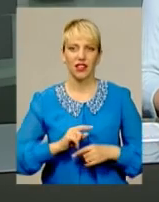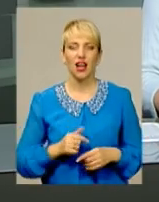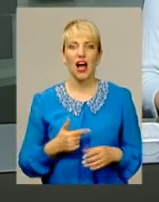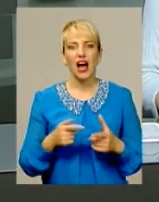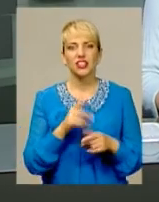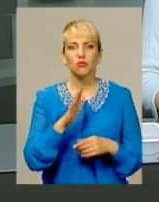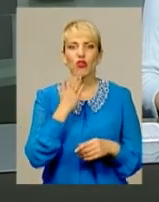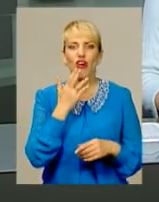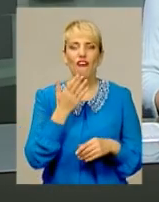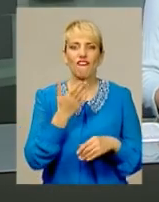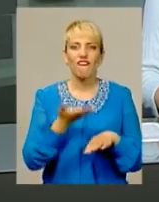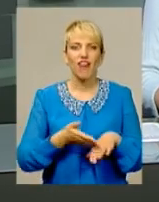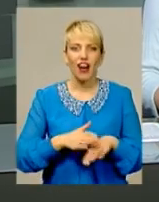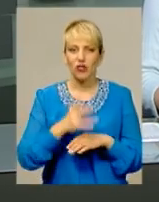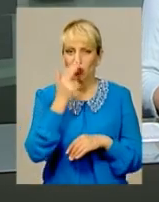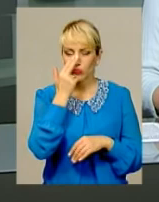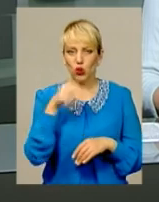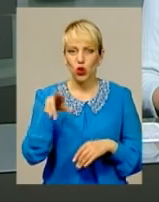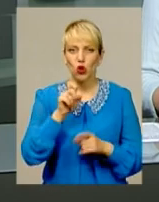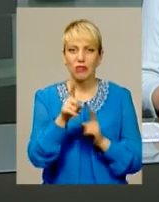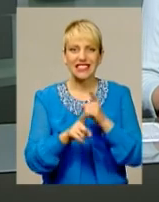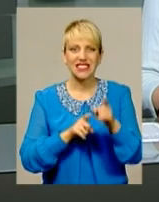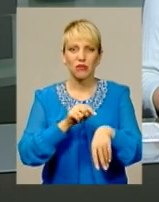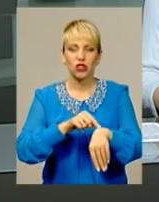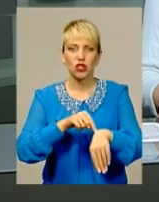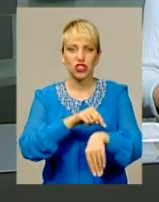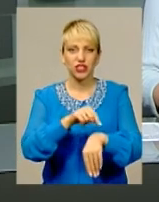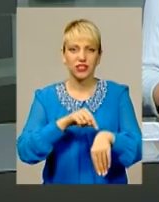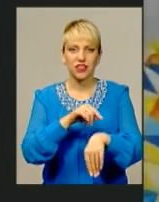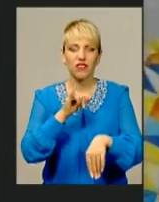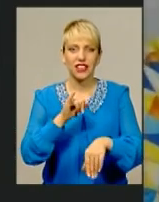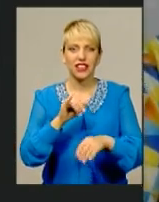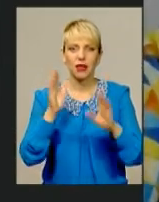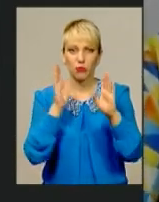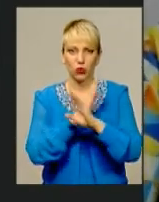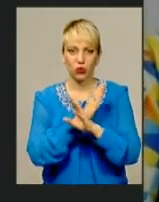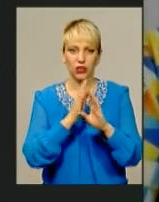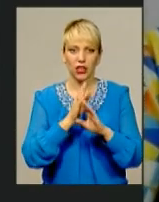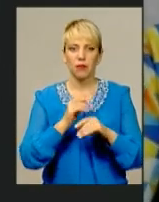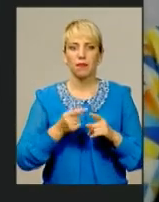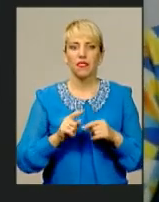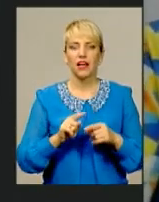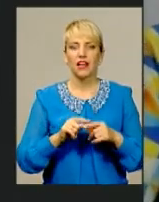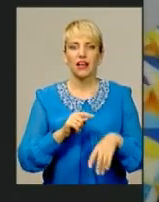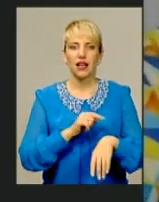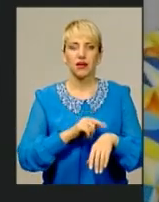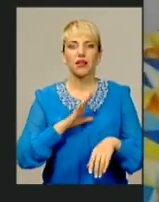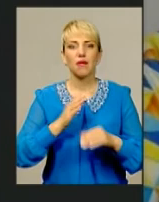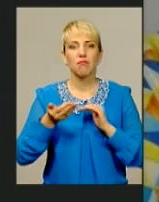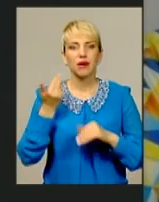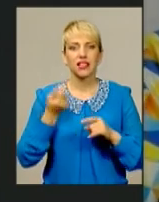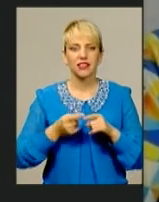адаптуватися до зміни часових поясів і кліматичних умов? По поводу часових поясів, ми перед цим були в Амерці,